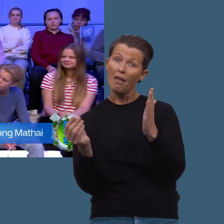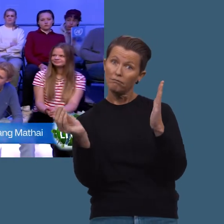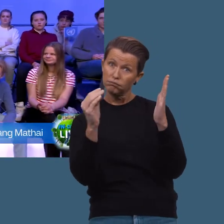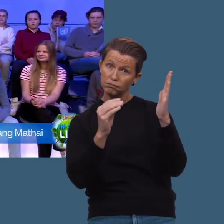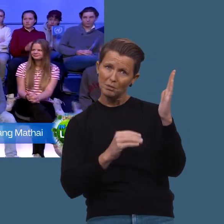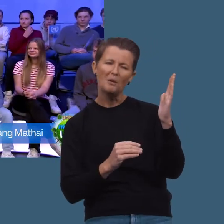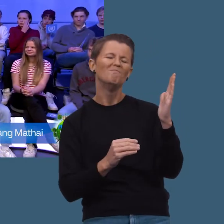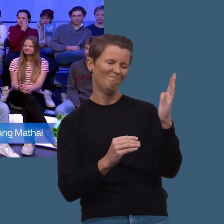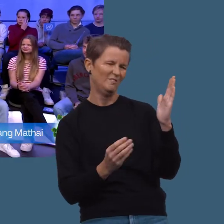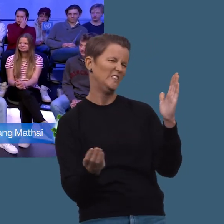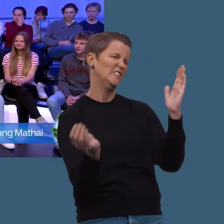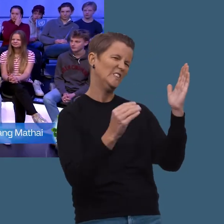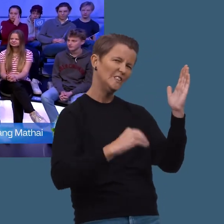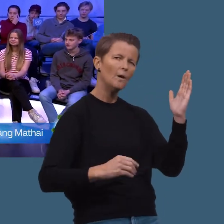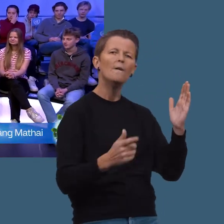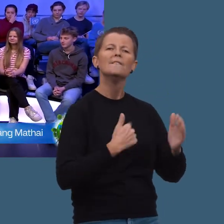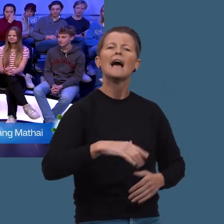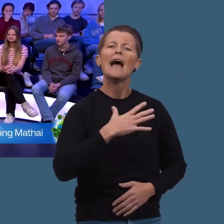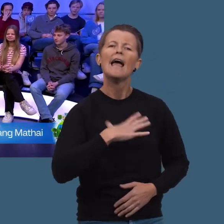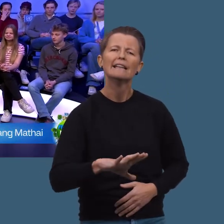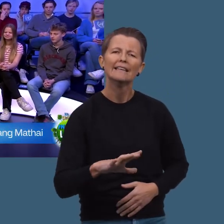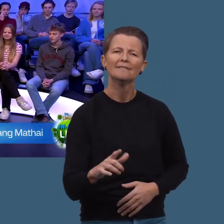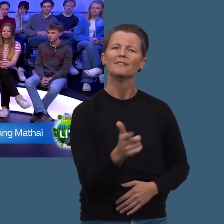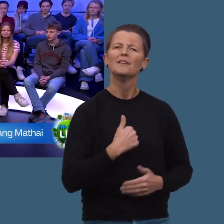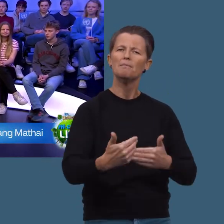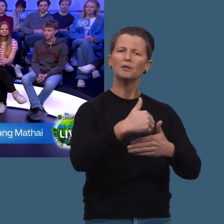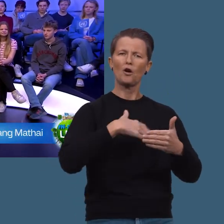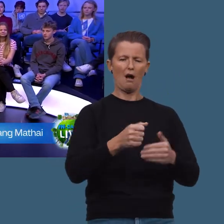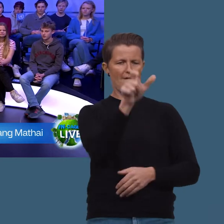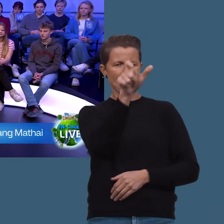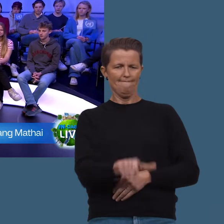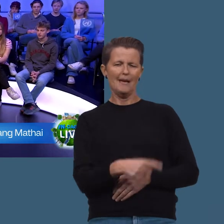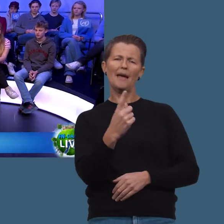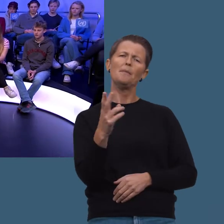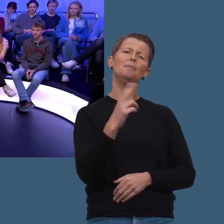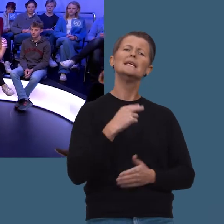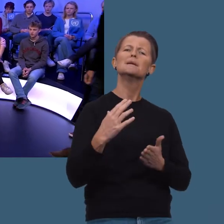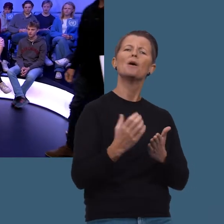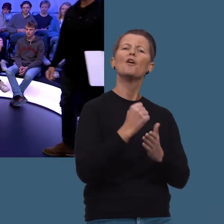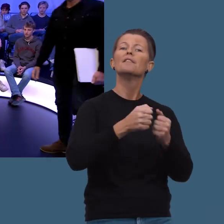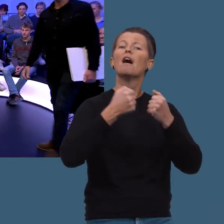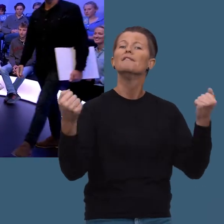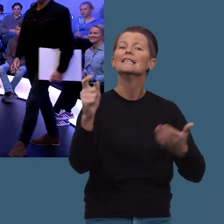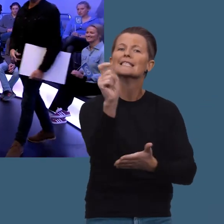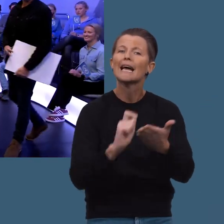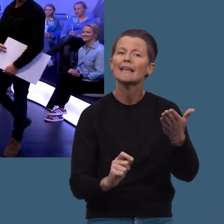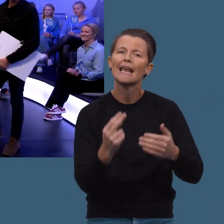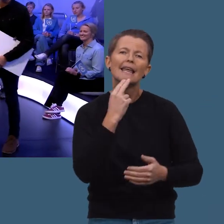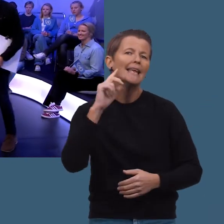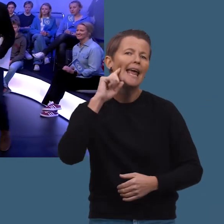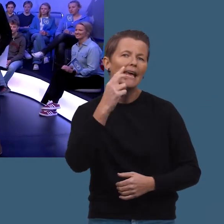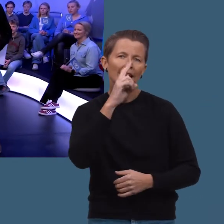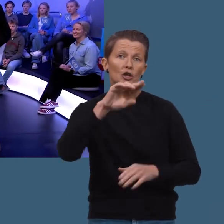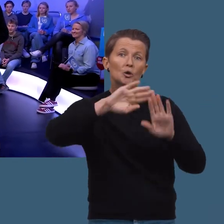den stopper ikke der. Oh no! Vi er nemlig så heldige å ha besøk her i studio av en prisbelønnet avistegner.